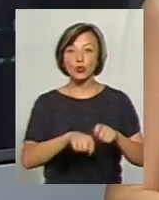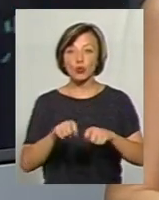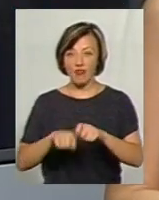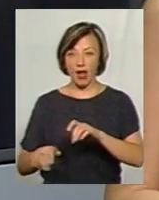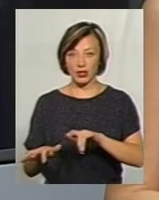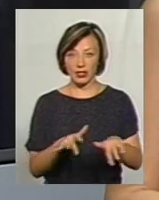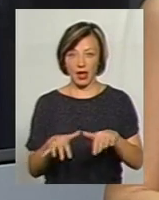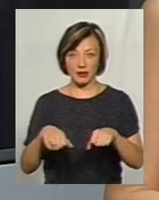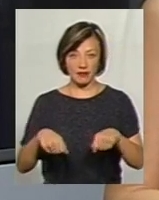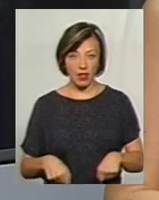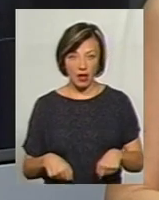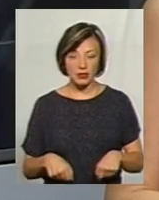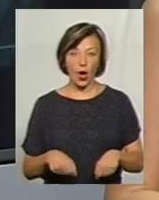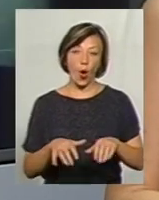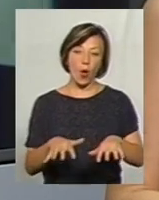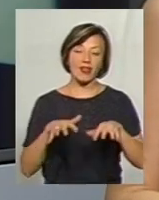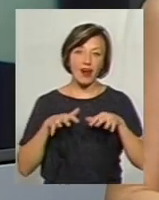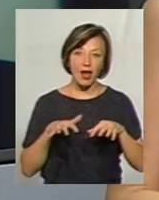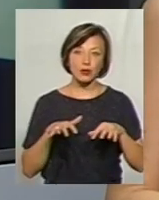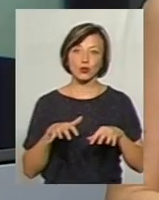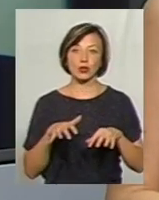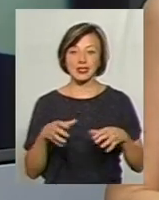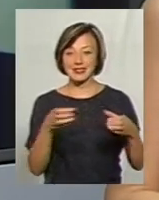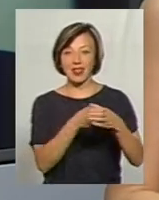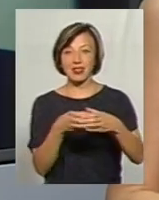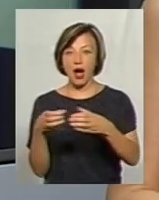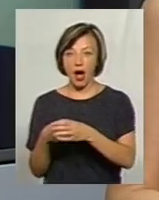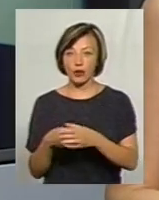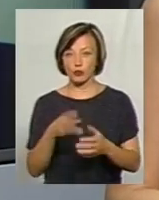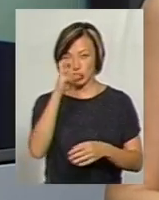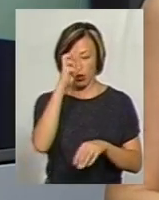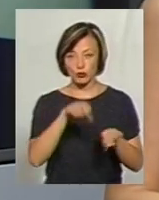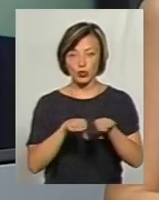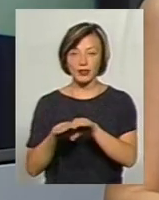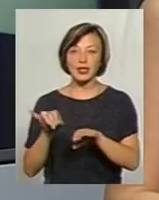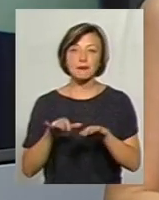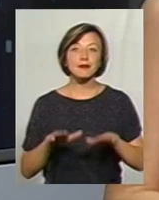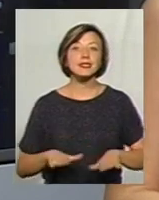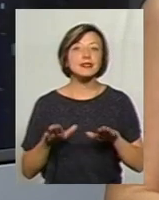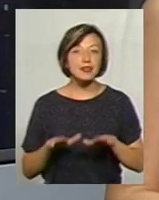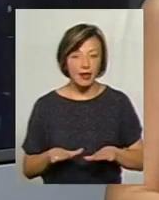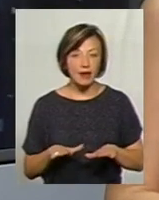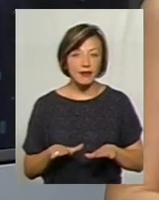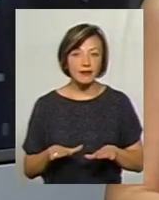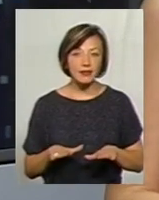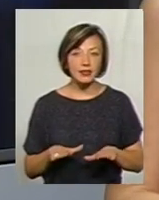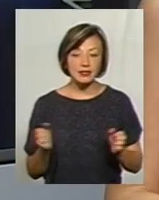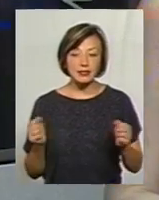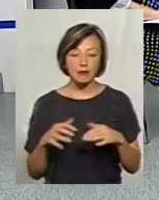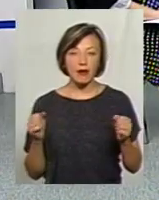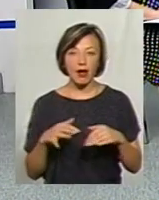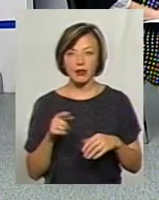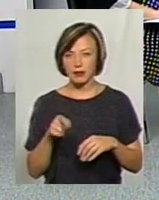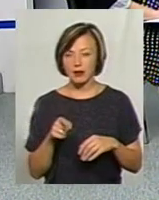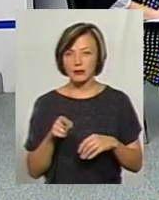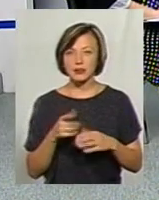діяльність і Конгресу, і Сенату, якщо брати державний рівень, і місцевих зібрань. Але ж